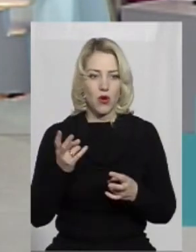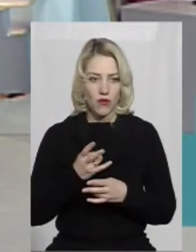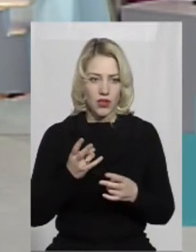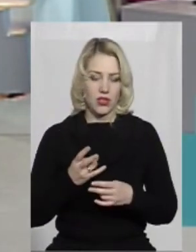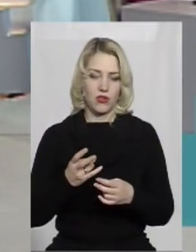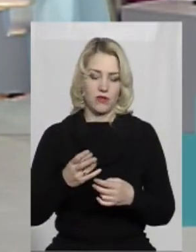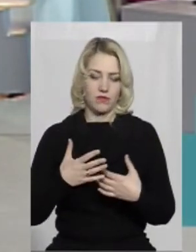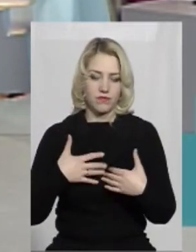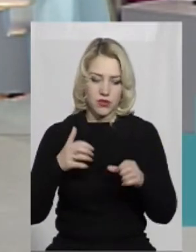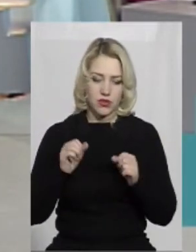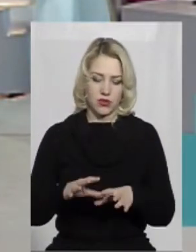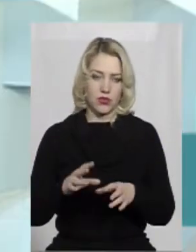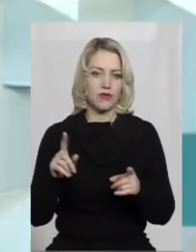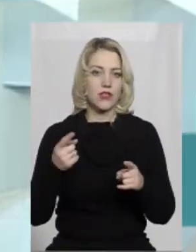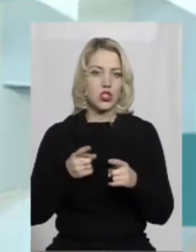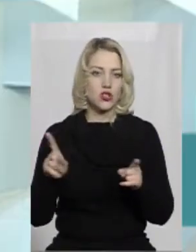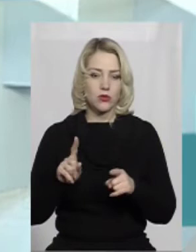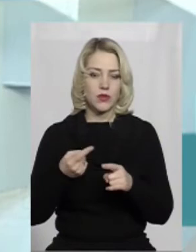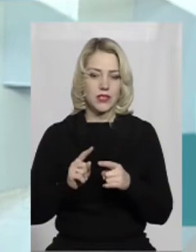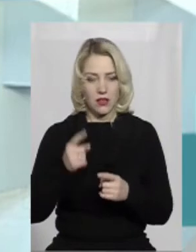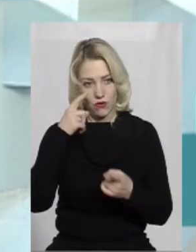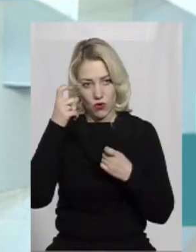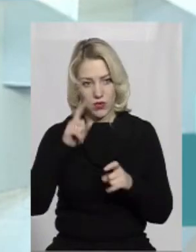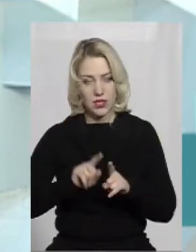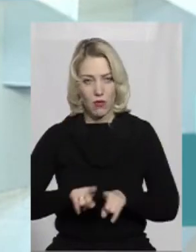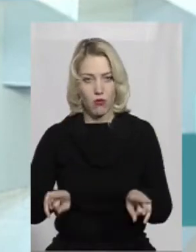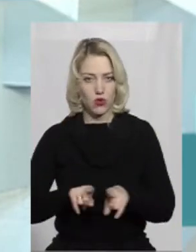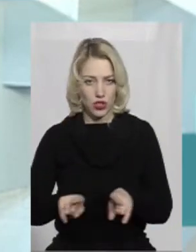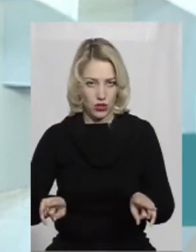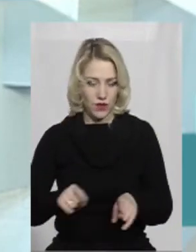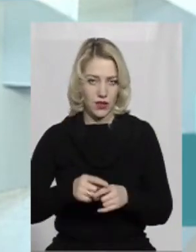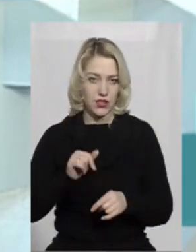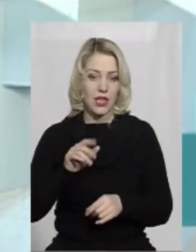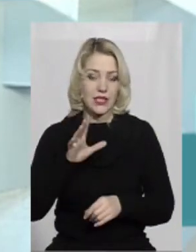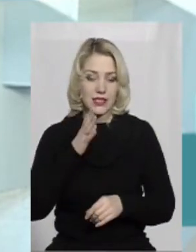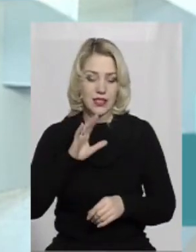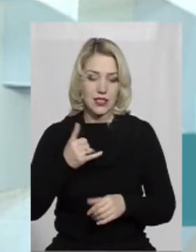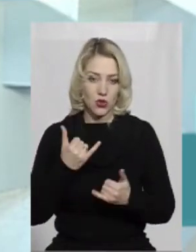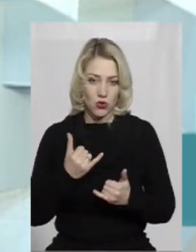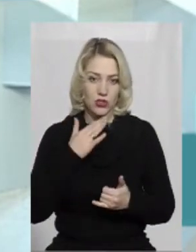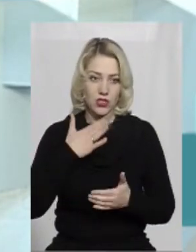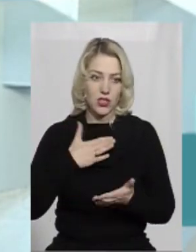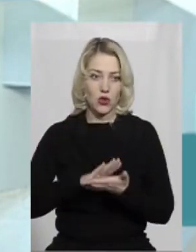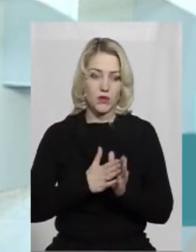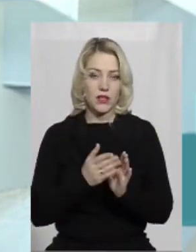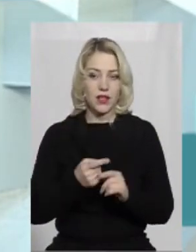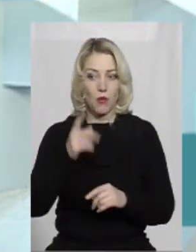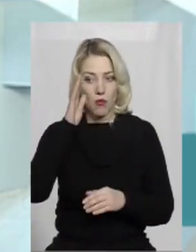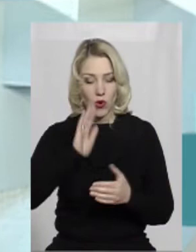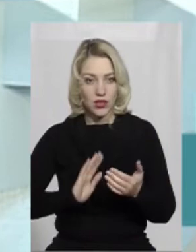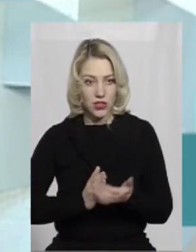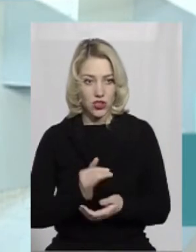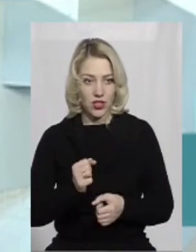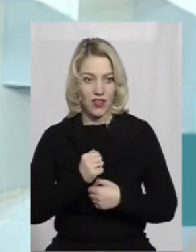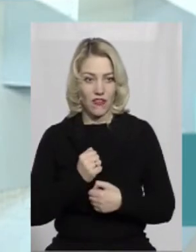всіляко докладатися до того, аби ця інформація поширювалася. Тим більше за сьогоднішніх наших обставин, тих політичних і